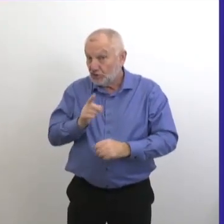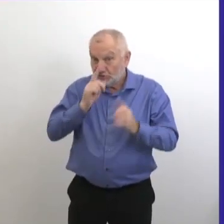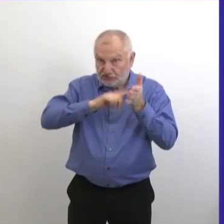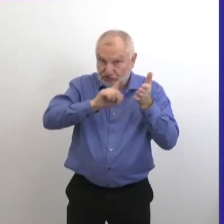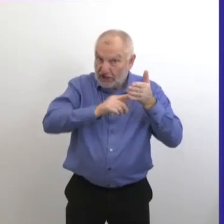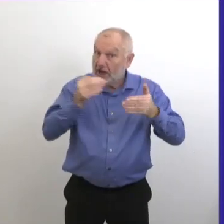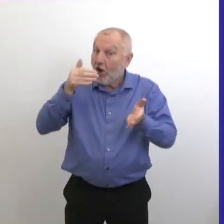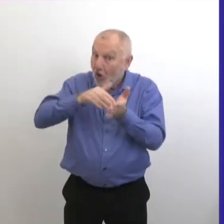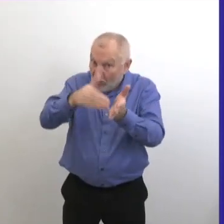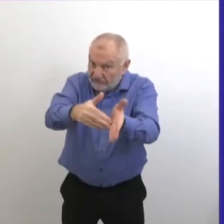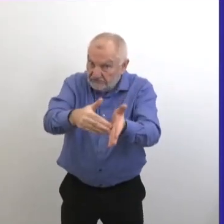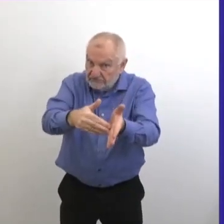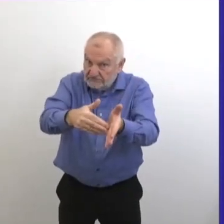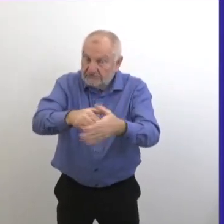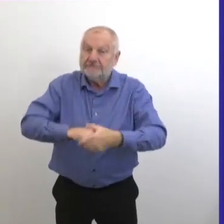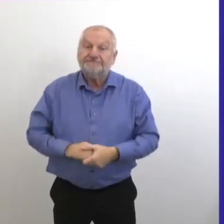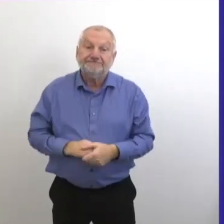trouvent.